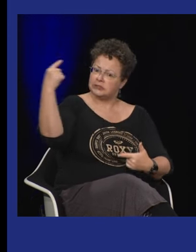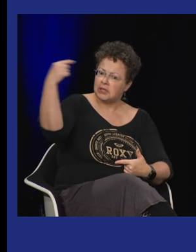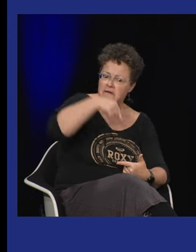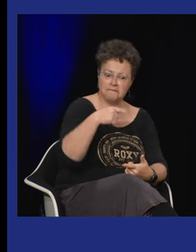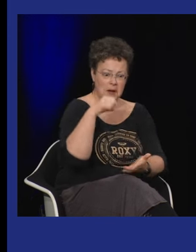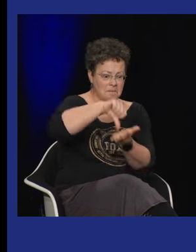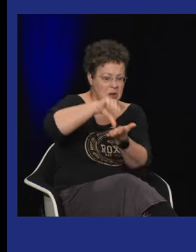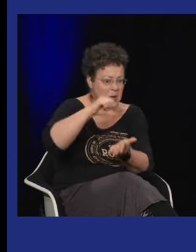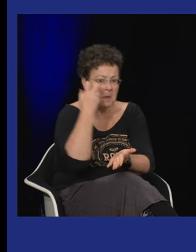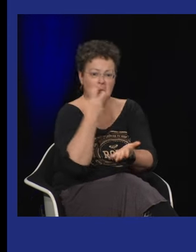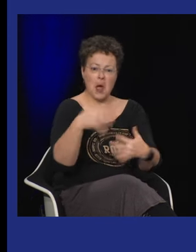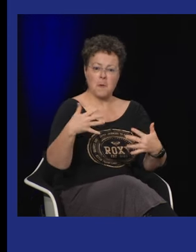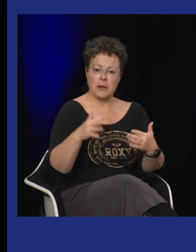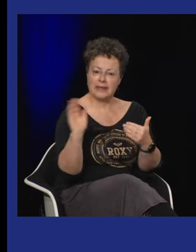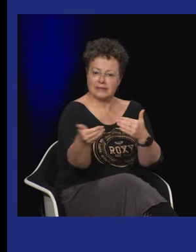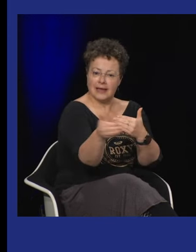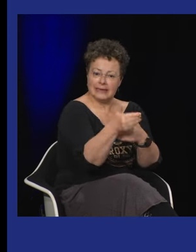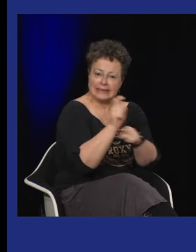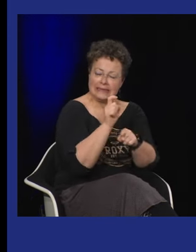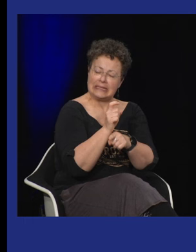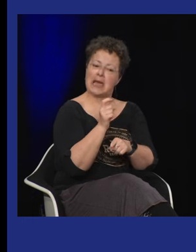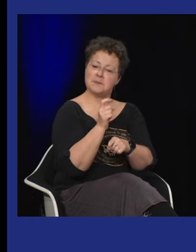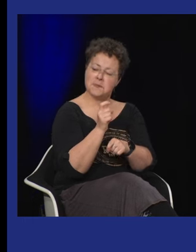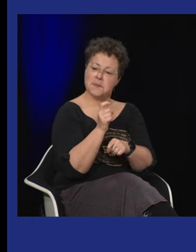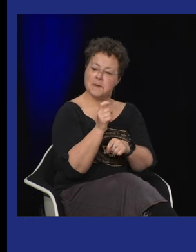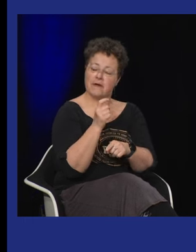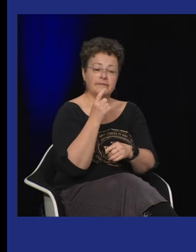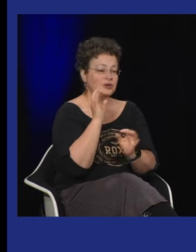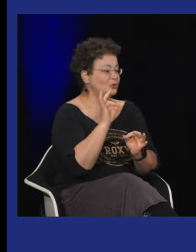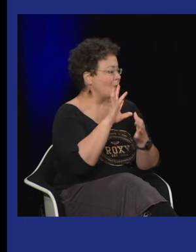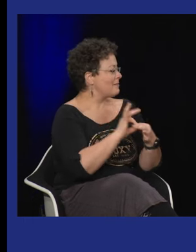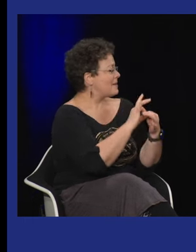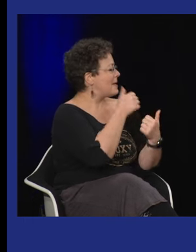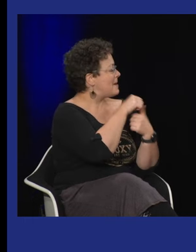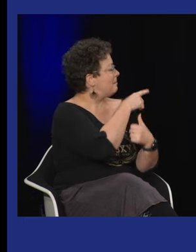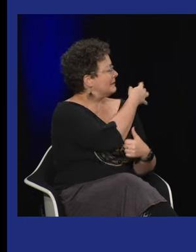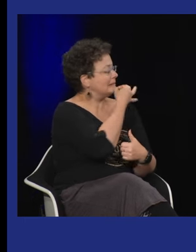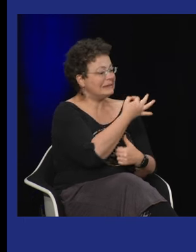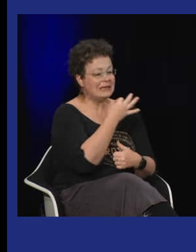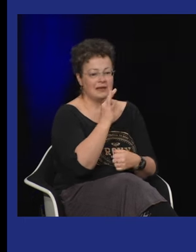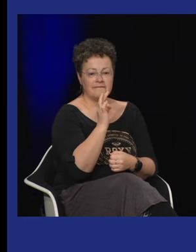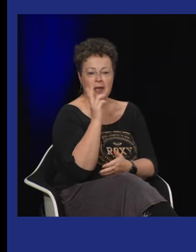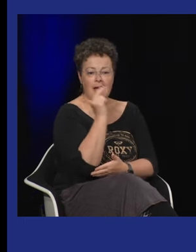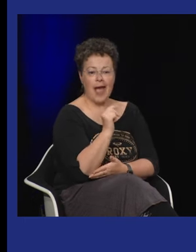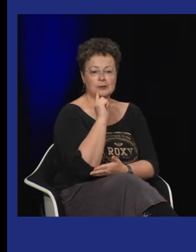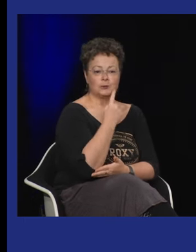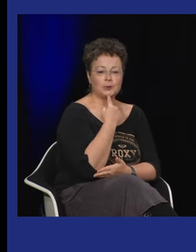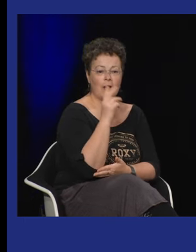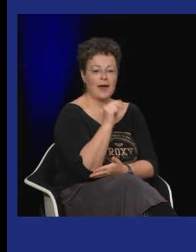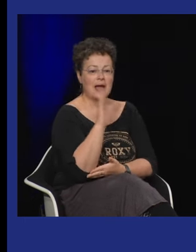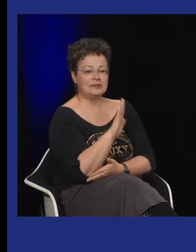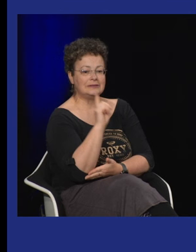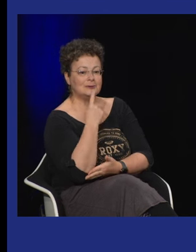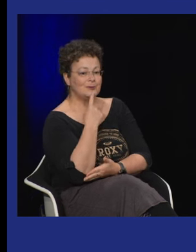chinesse intéressante parce qu'on montre l'oralisme qui est au centre de ce tableau et comme le disait